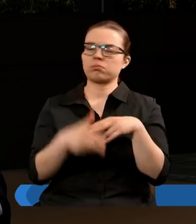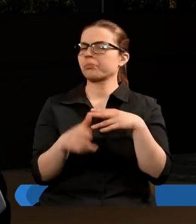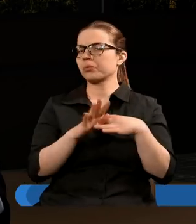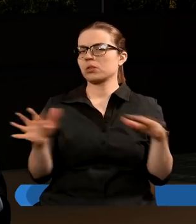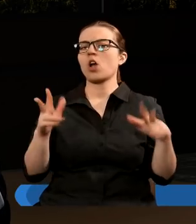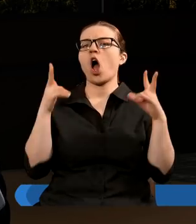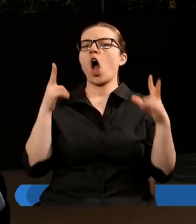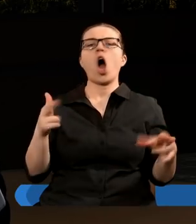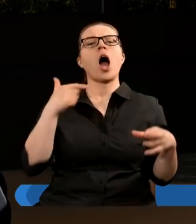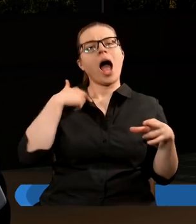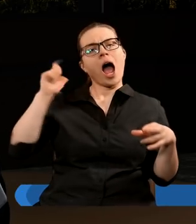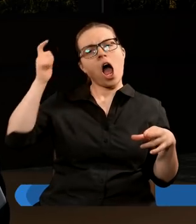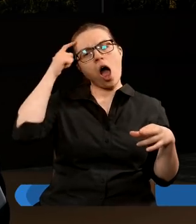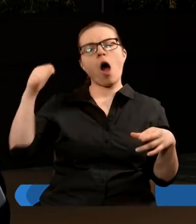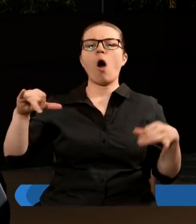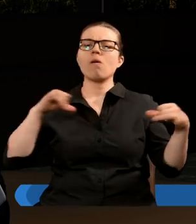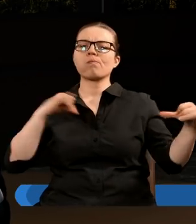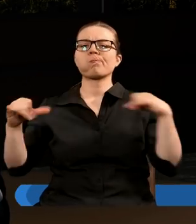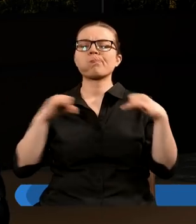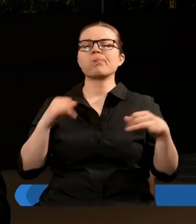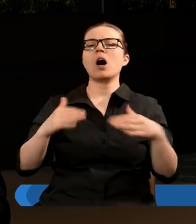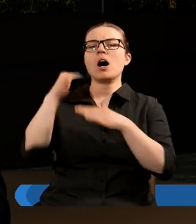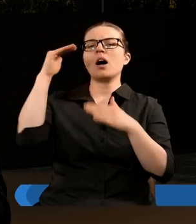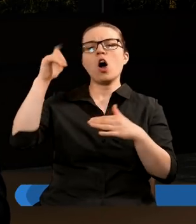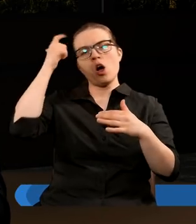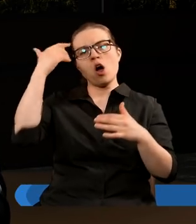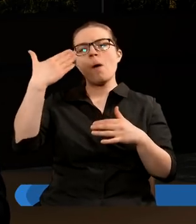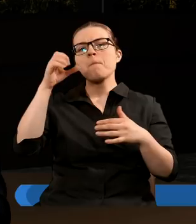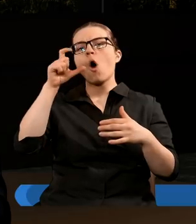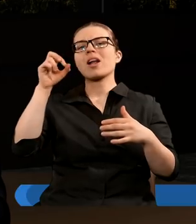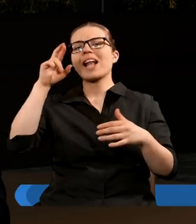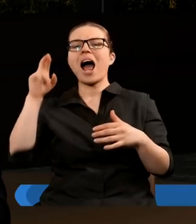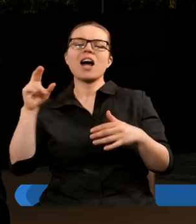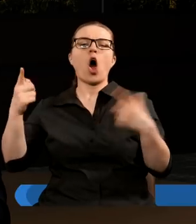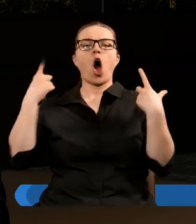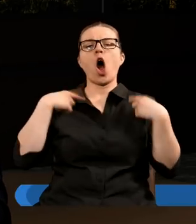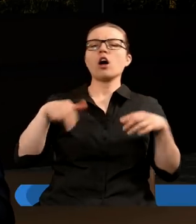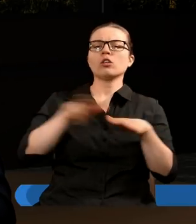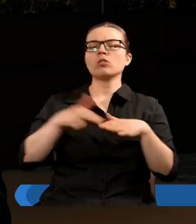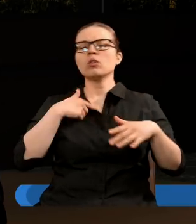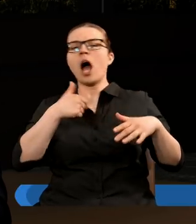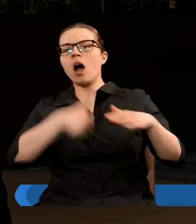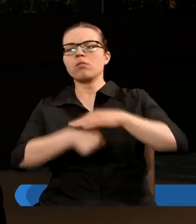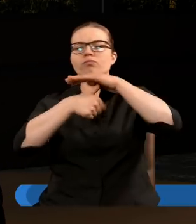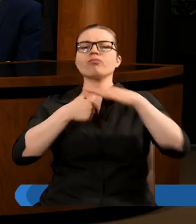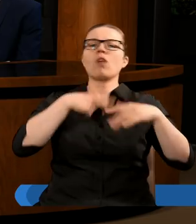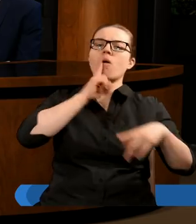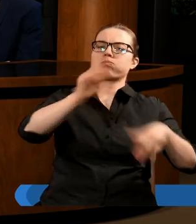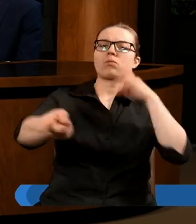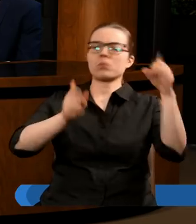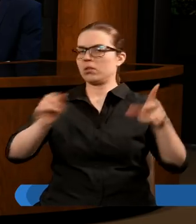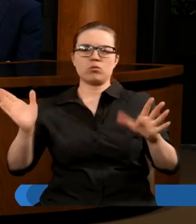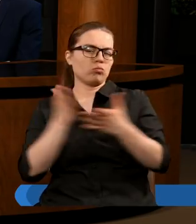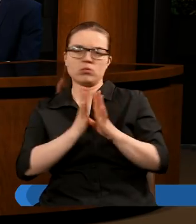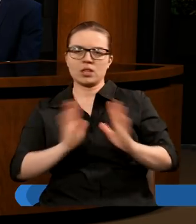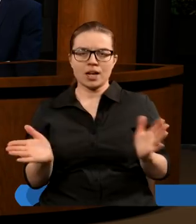oficjalnie pełnić rolę mocarza władcy, osoby, która podejmuje decyzję. A